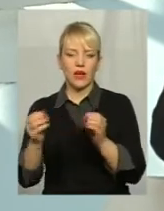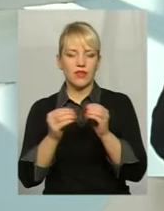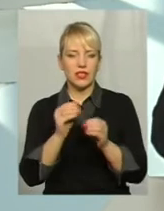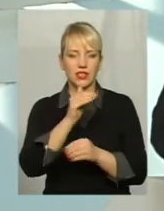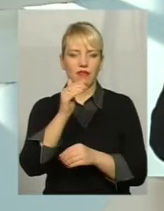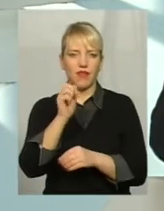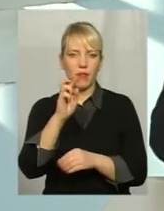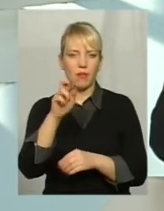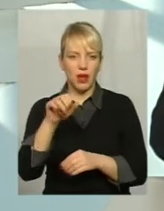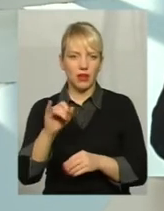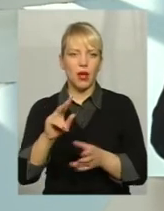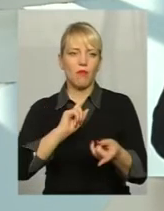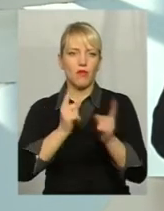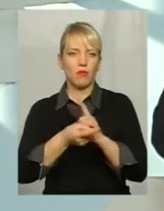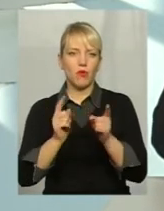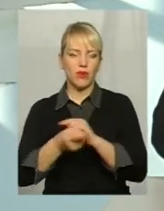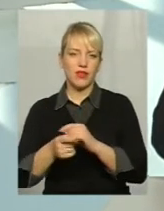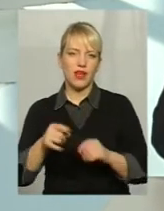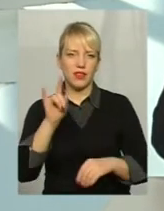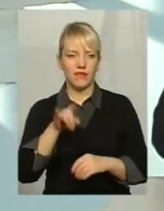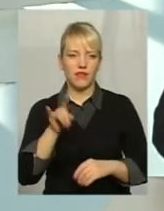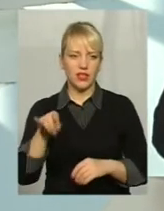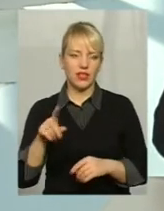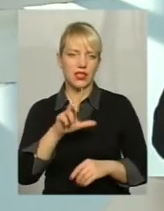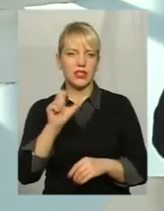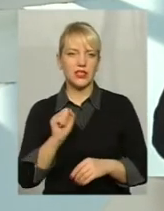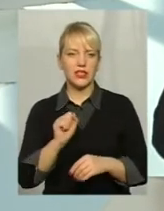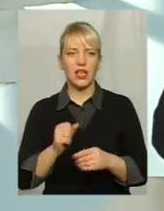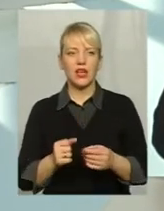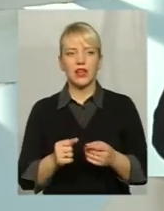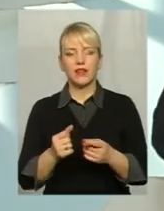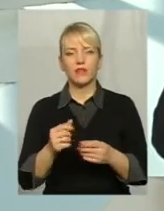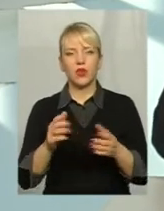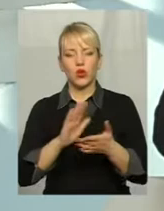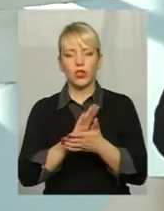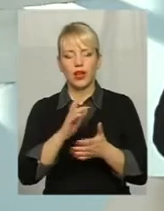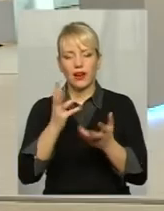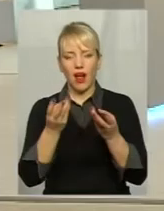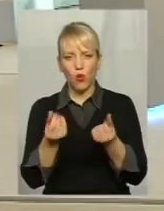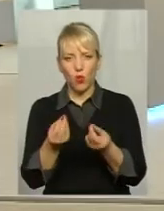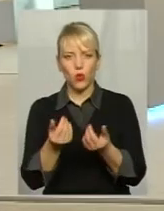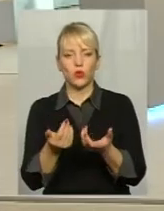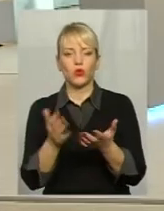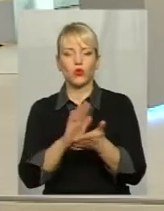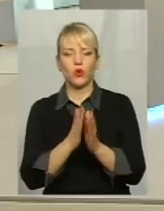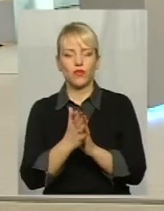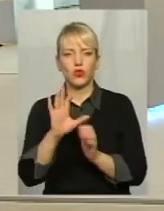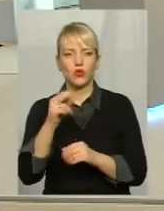ми поміняли вікна За рахунок договорів про соціальне партнерство, це кошти наших аграрів